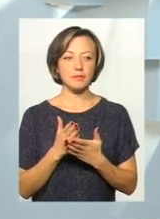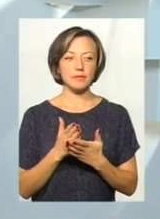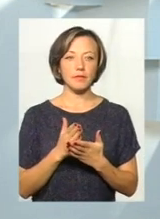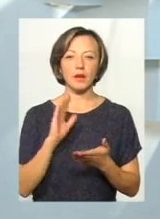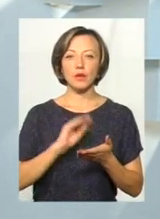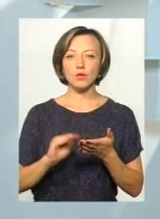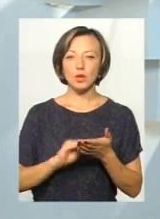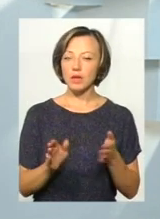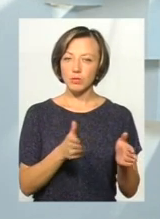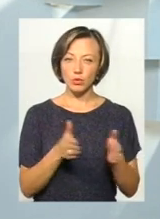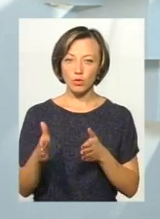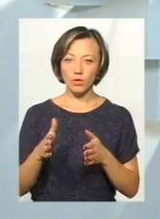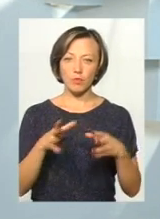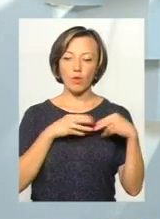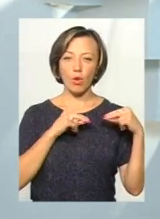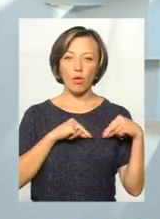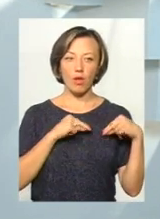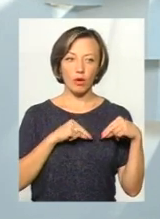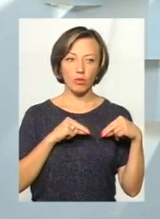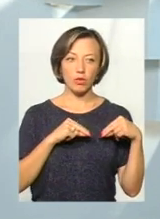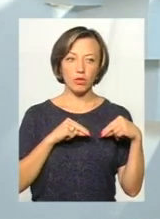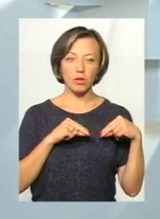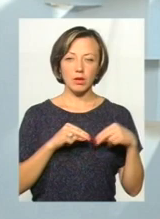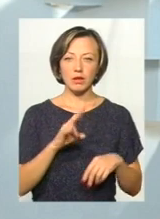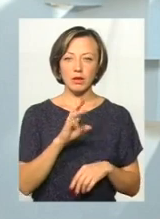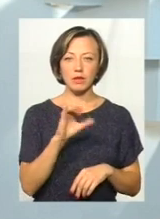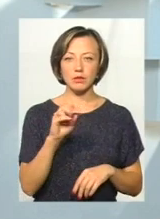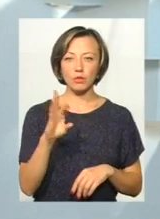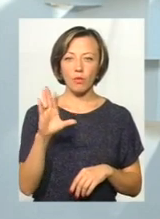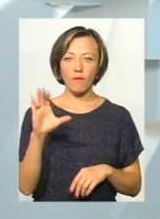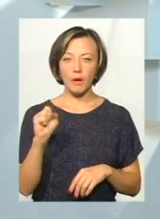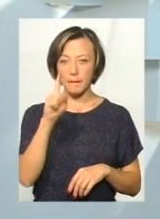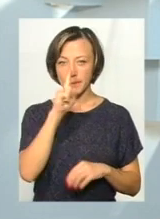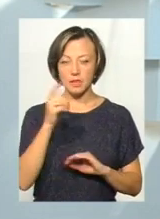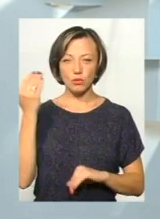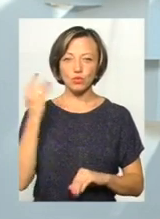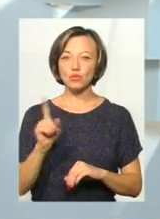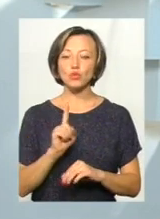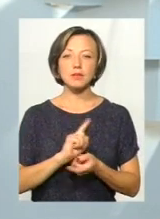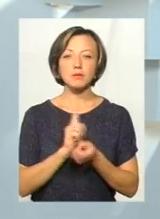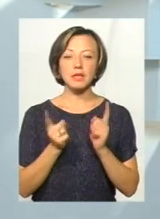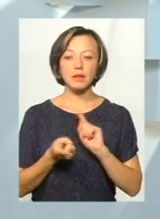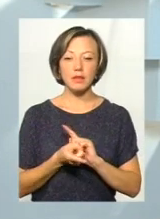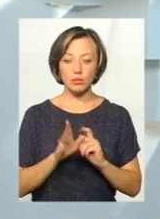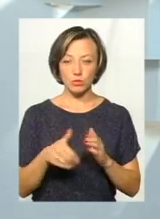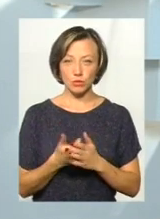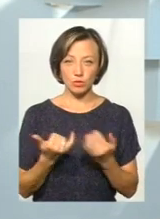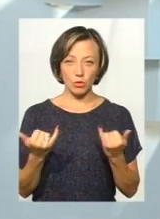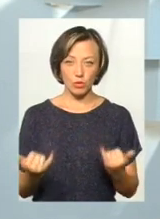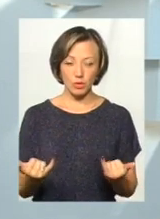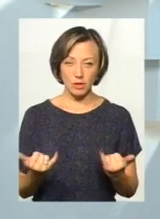підготовлений моєю колегою Наталією Сідовою ще місяць тому, що змінилося від того часу.